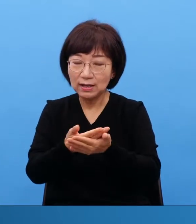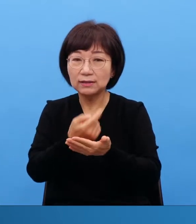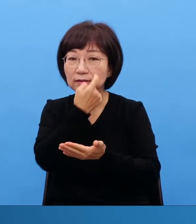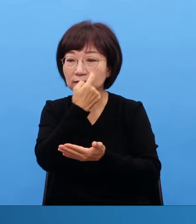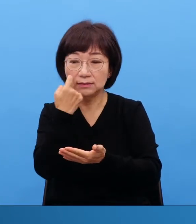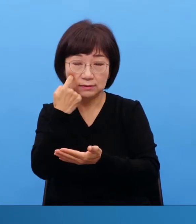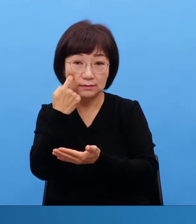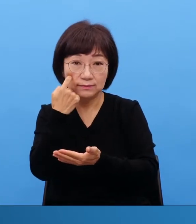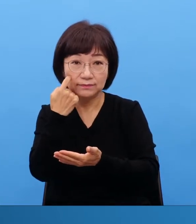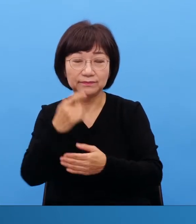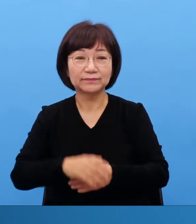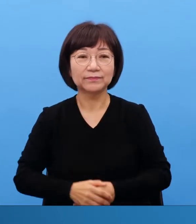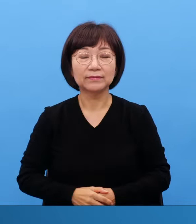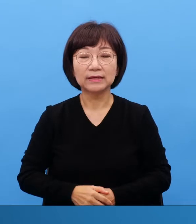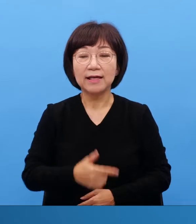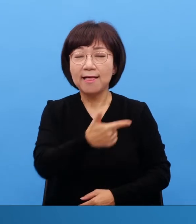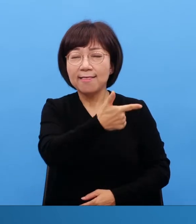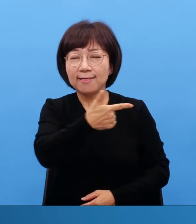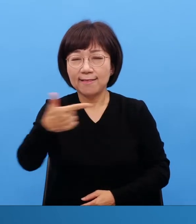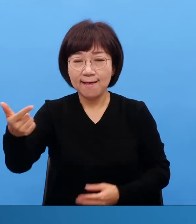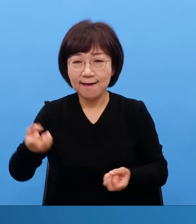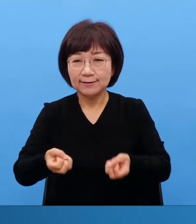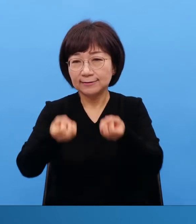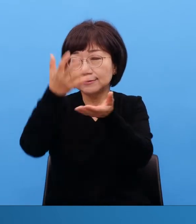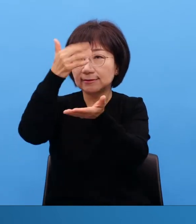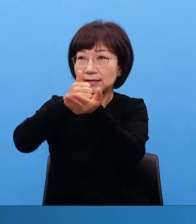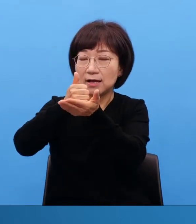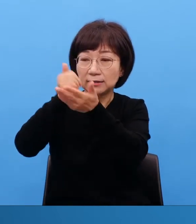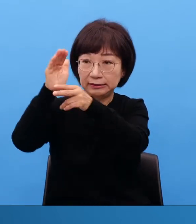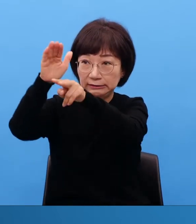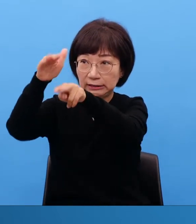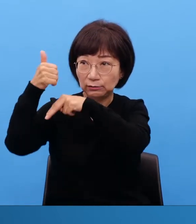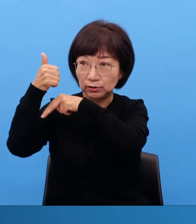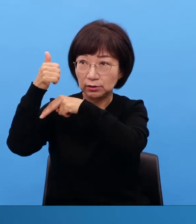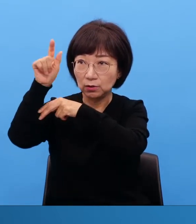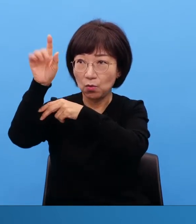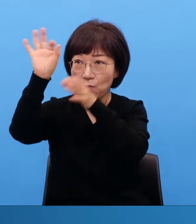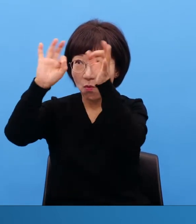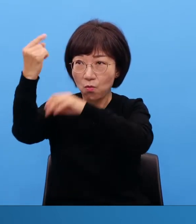대제사장 사무엘이 다윗의 집에 찾아온 거예요 이스라엘이에요